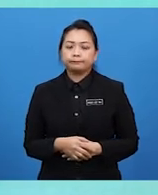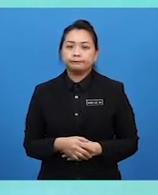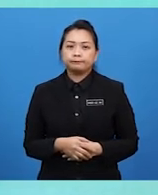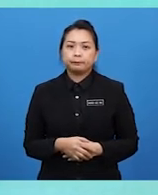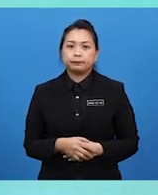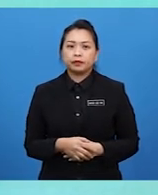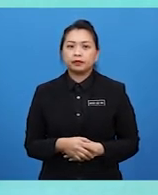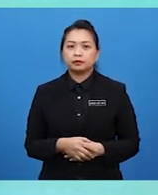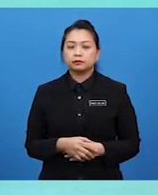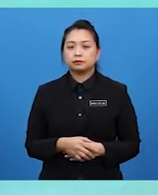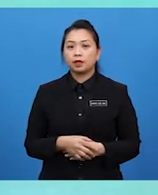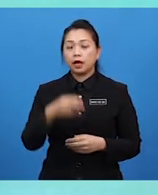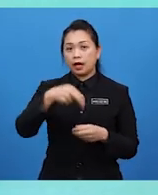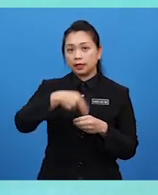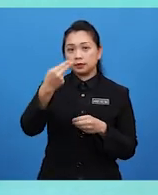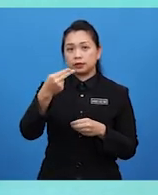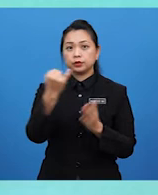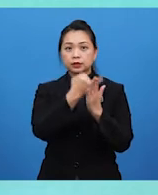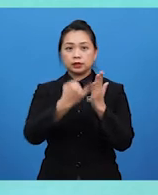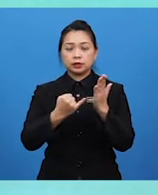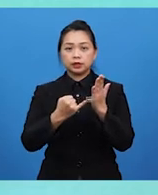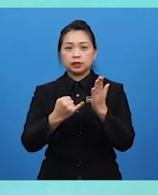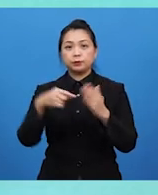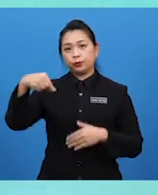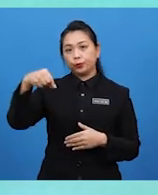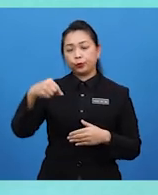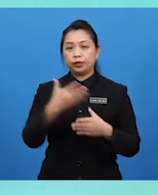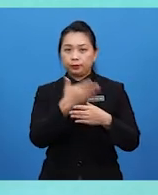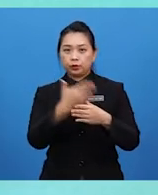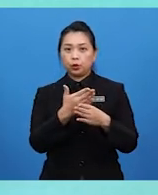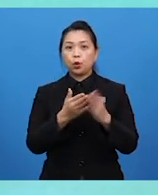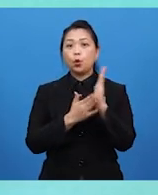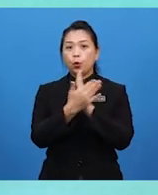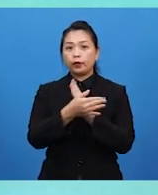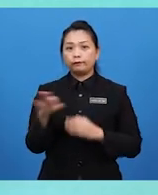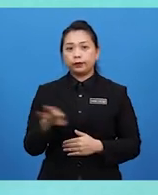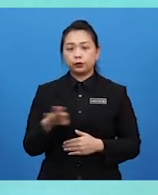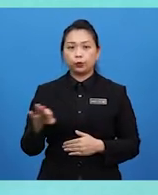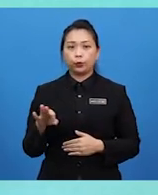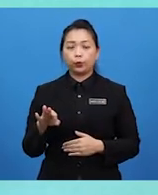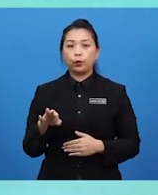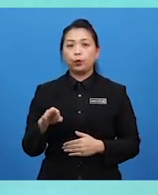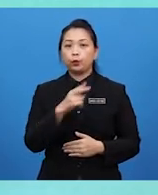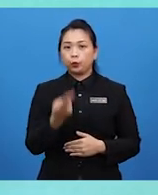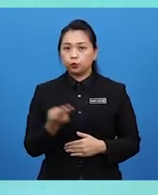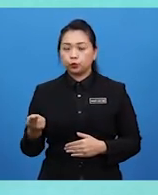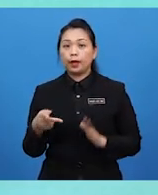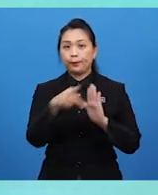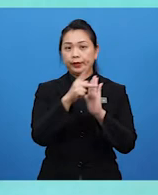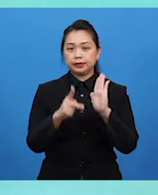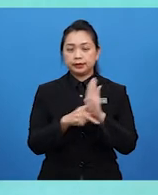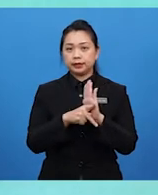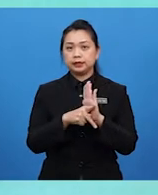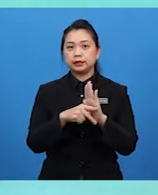Betul Jadi, bermaksud pengeluaran hasil seni yang bermutu dipengaruhi oleh faktor aplikasi unsur dan juga prinsip